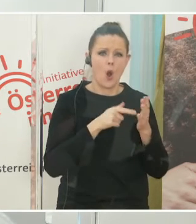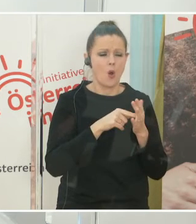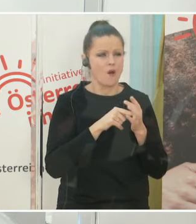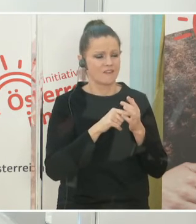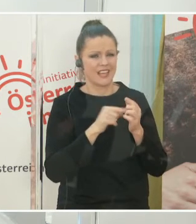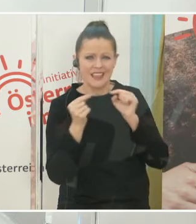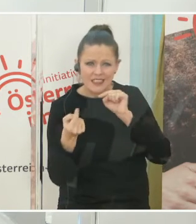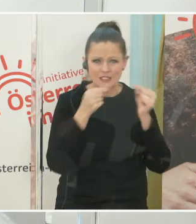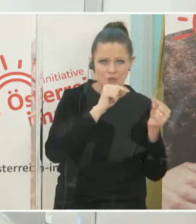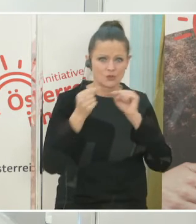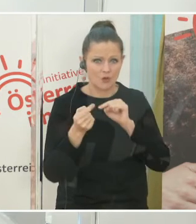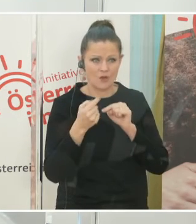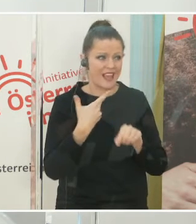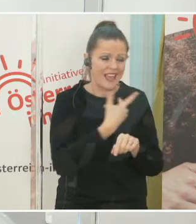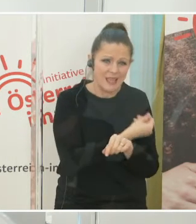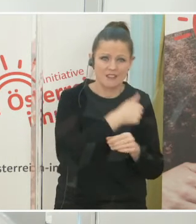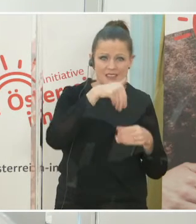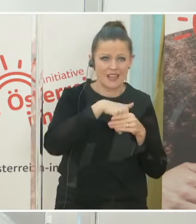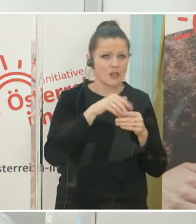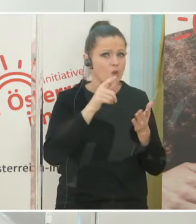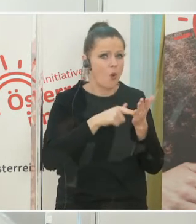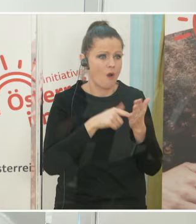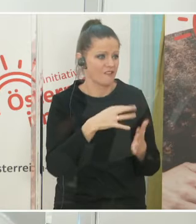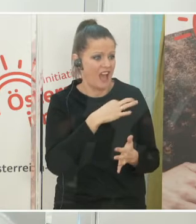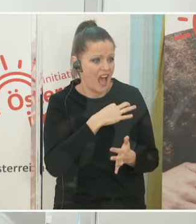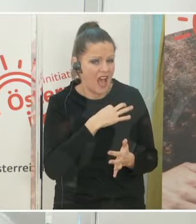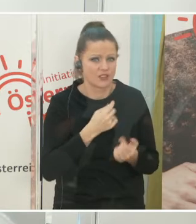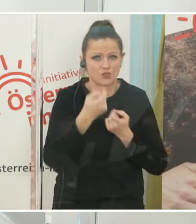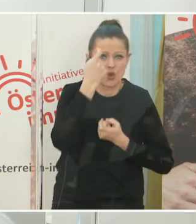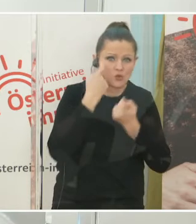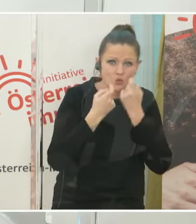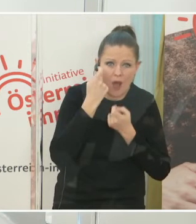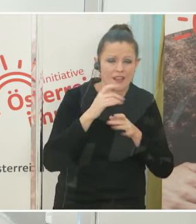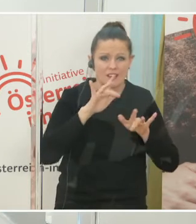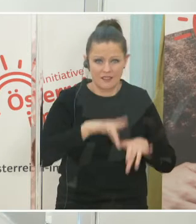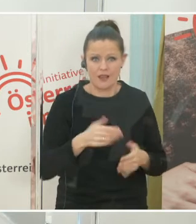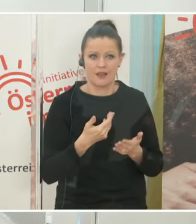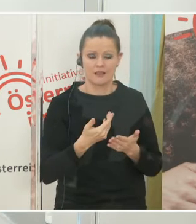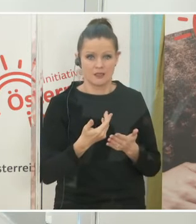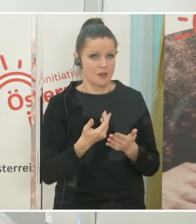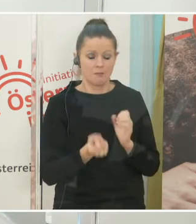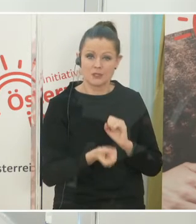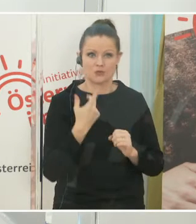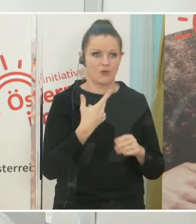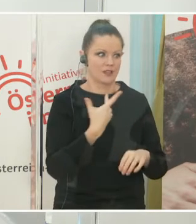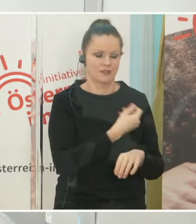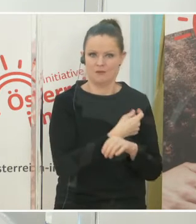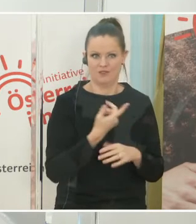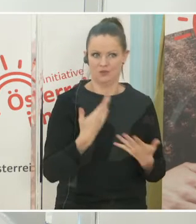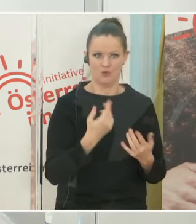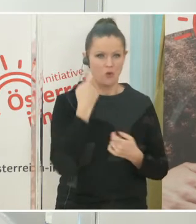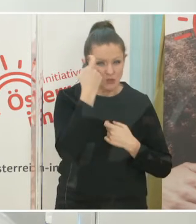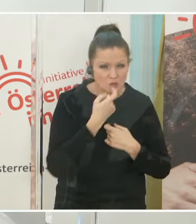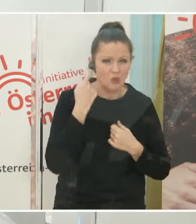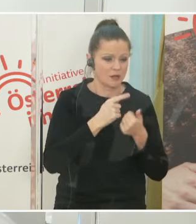und mit so vielen Ängsten und Sorgen assoziiert ist, wie das das Impfen ist und daher ist mir völlig klar, wie wichtig